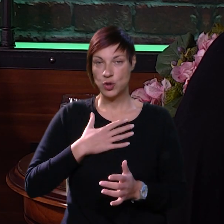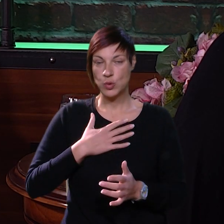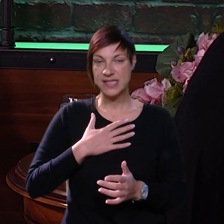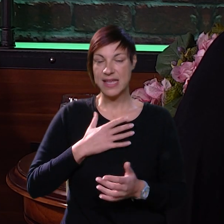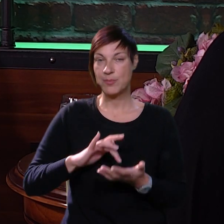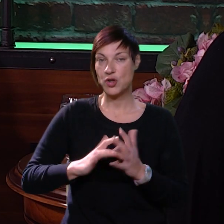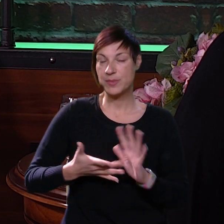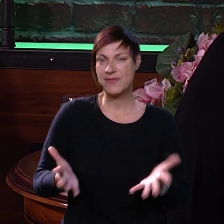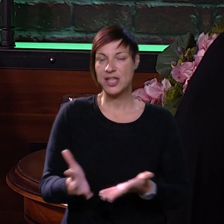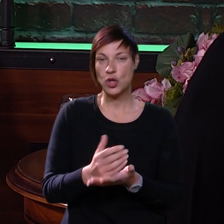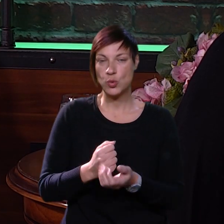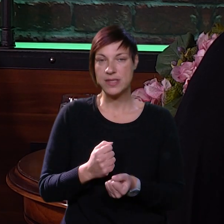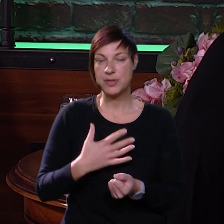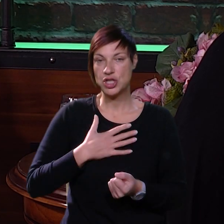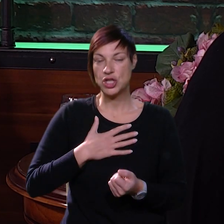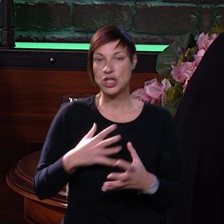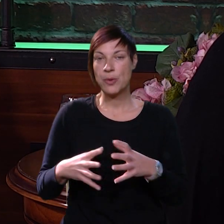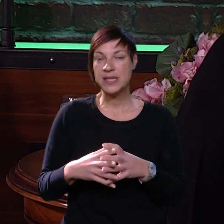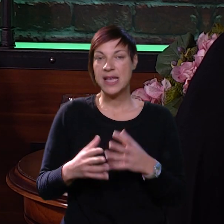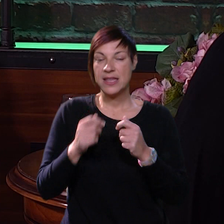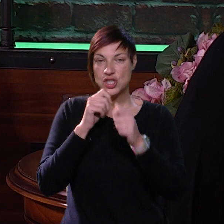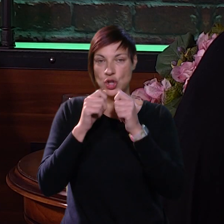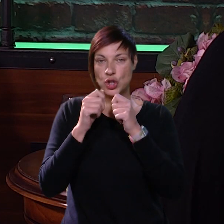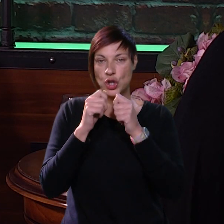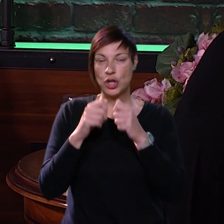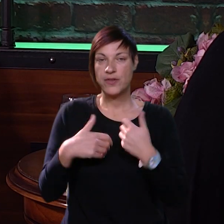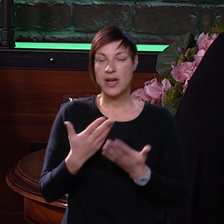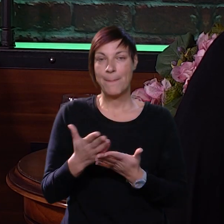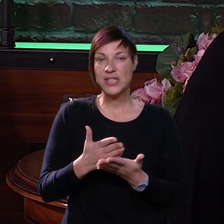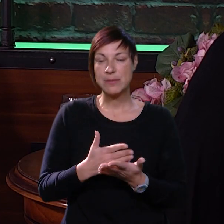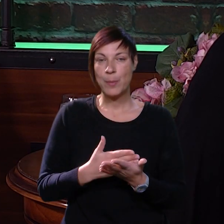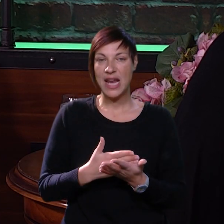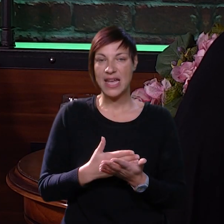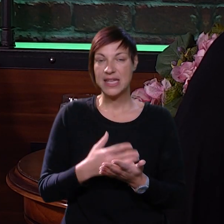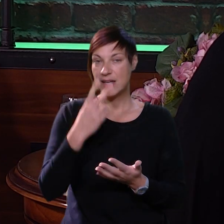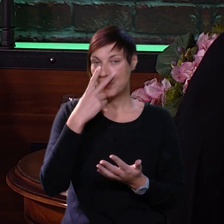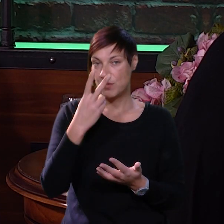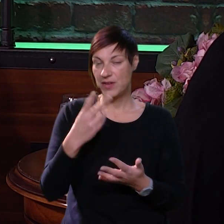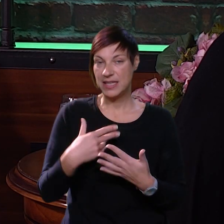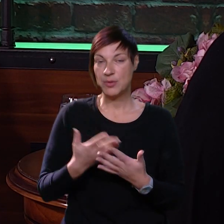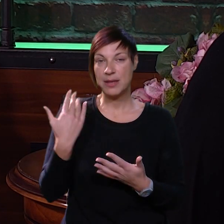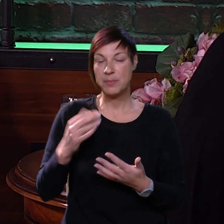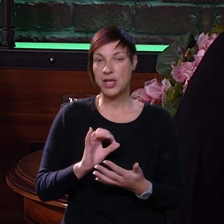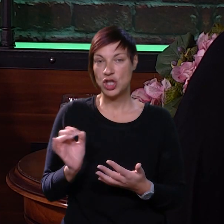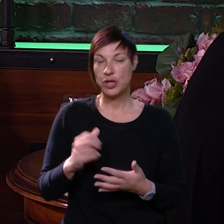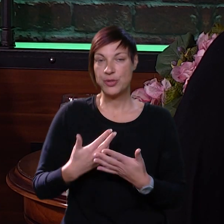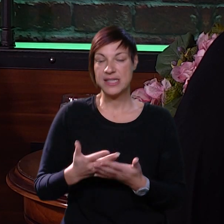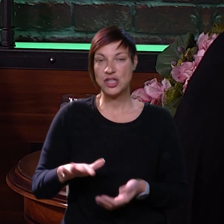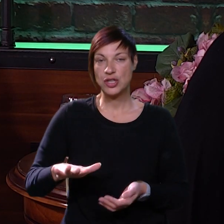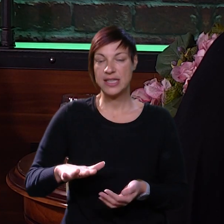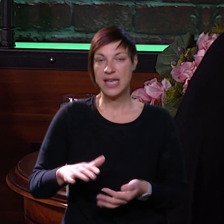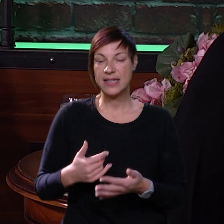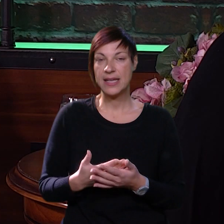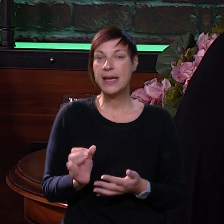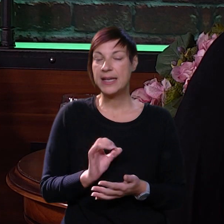kontaktu sa mnom sve to uspješno, što mi zajednički dogovorimo ili što isplaniramo ili što vidimo da bi bilo dobro za to